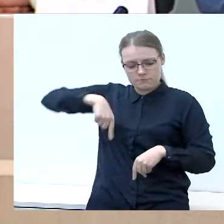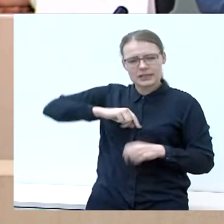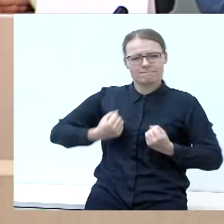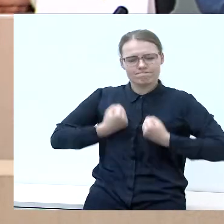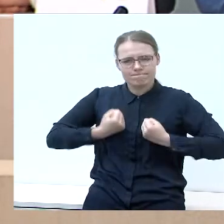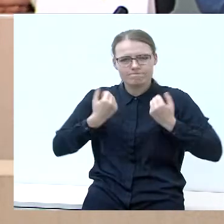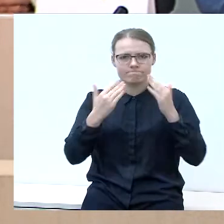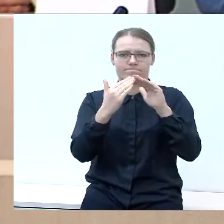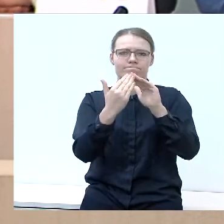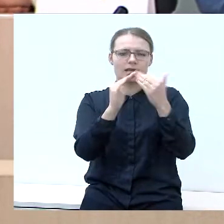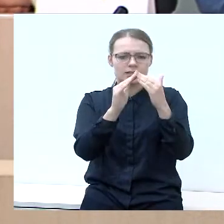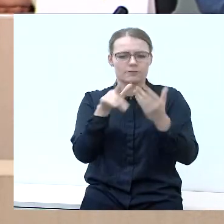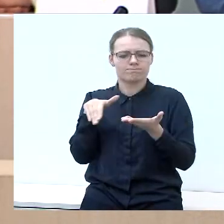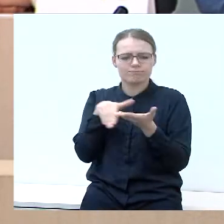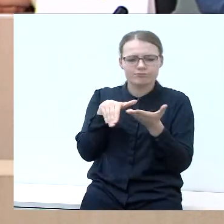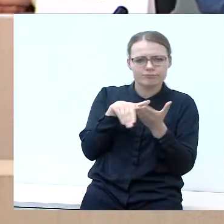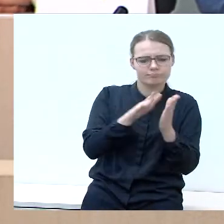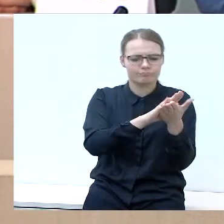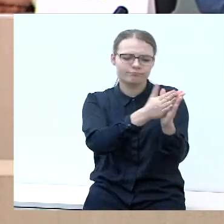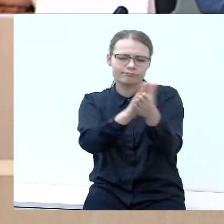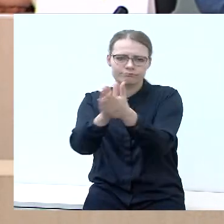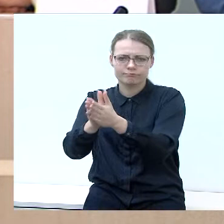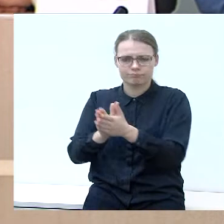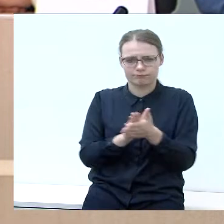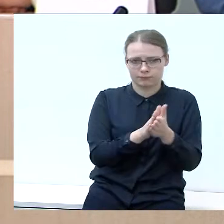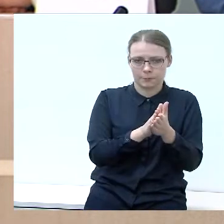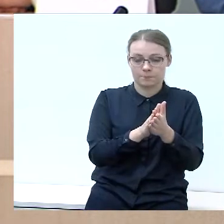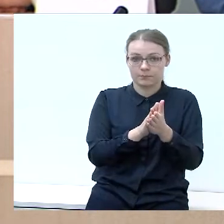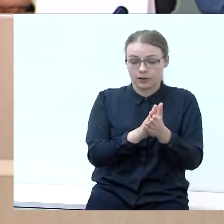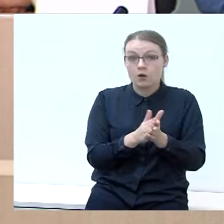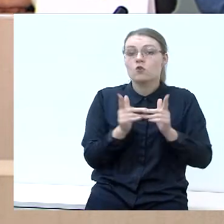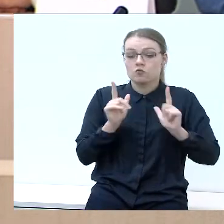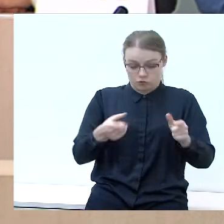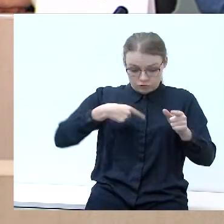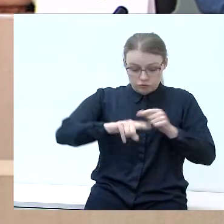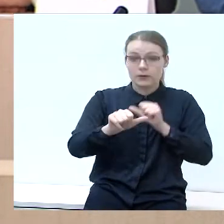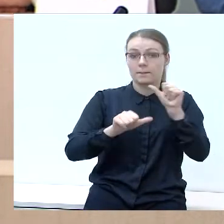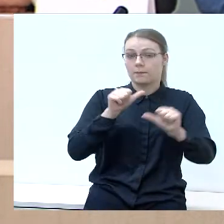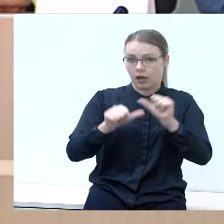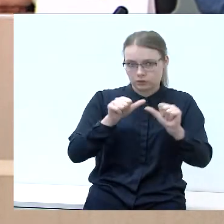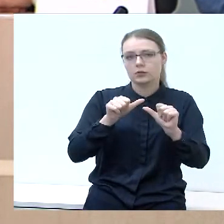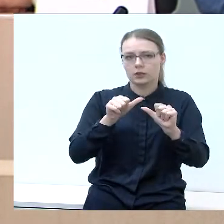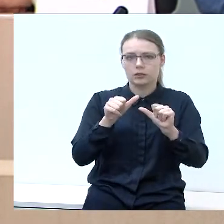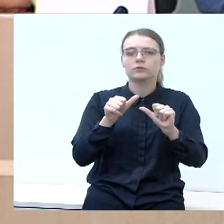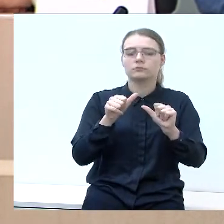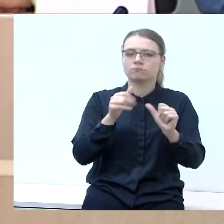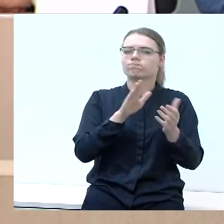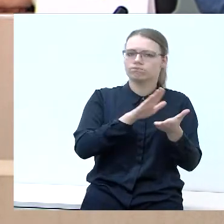kiek galint padėti ir sutvarkyti. Iš tiesų, šiais metais buvo sutvarkyta